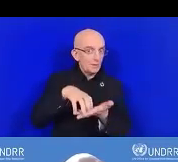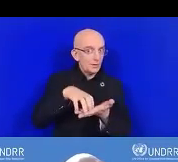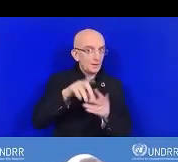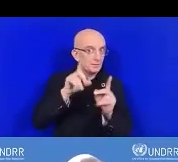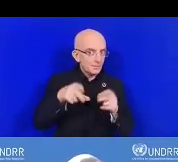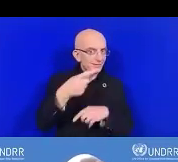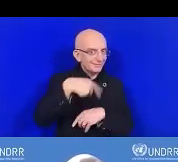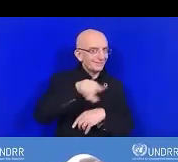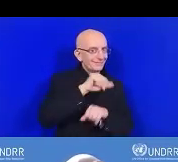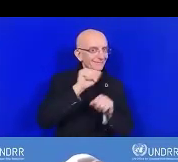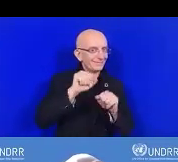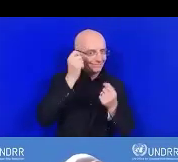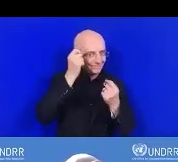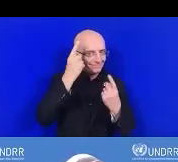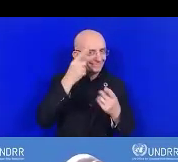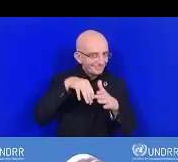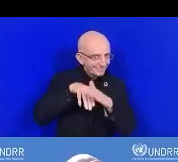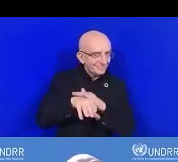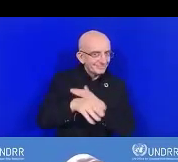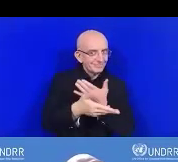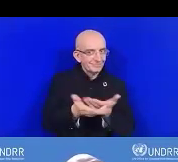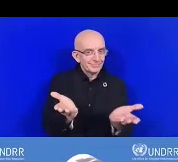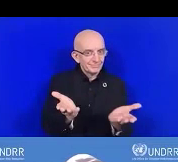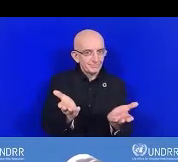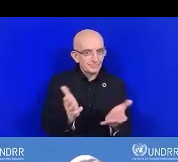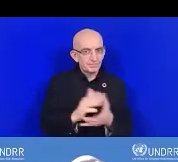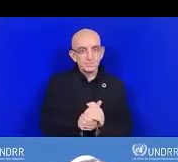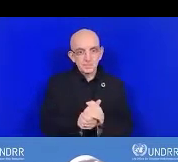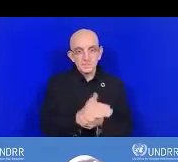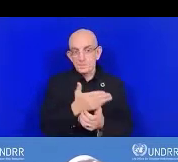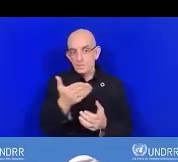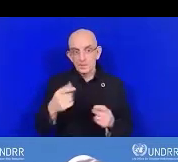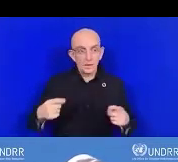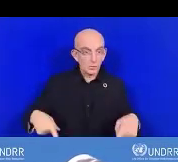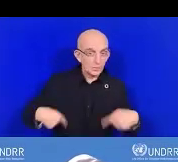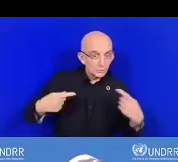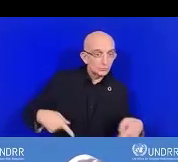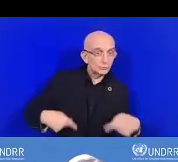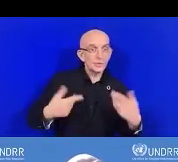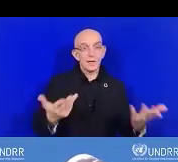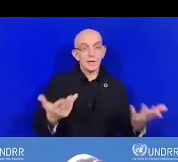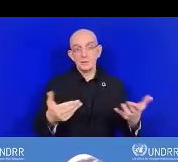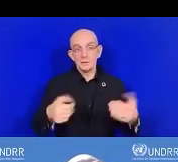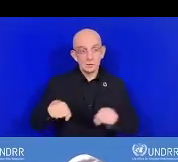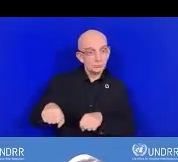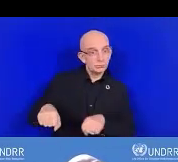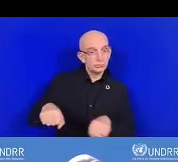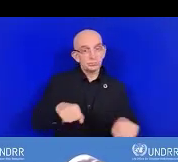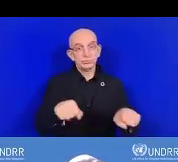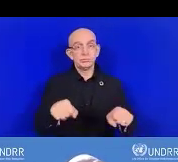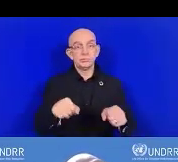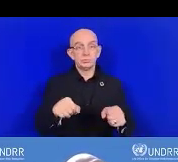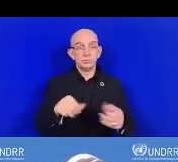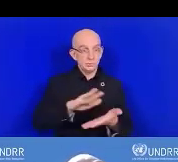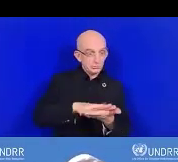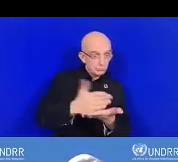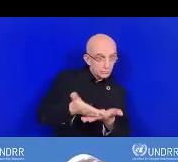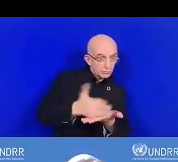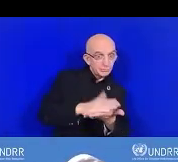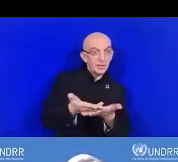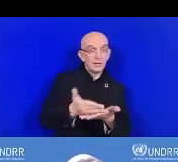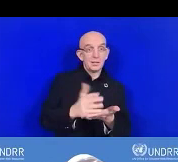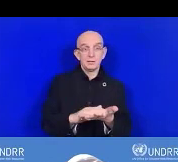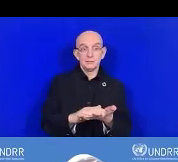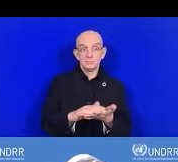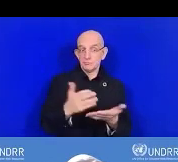est accessible surtout pour les personnes handicapées et assurez-vous